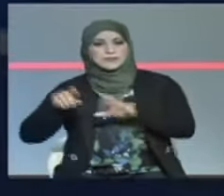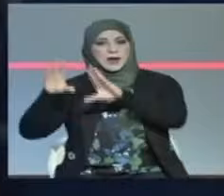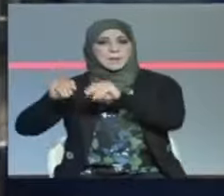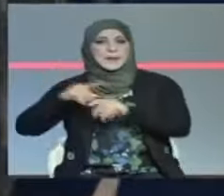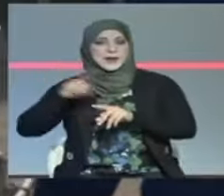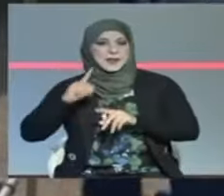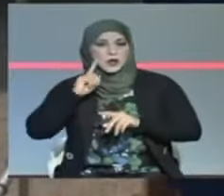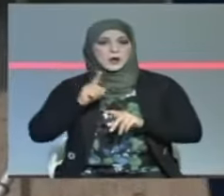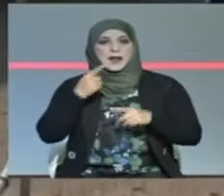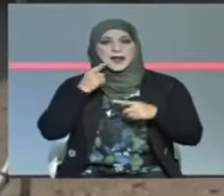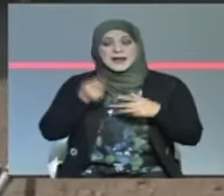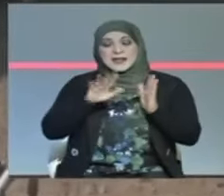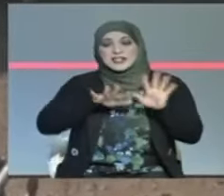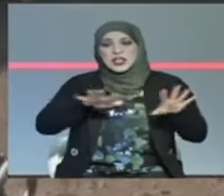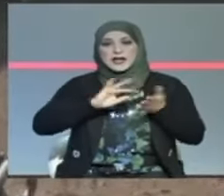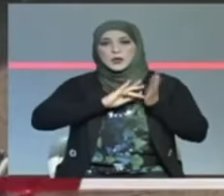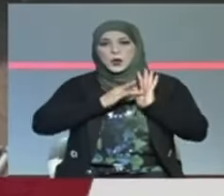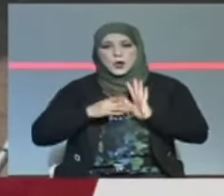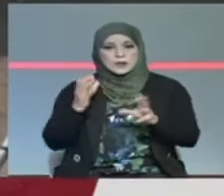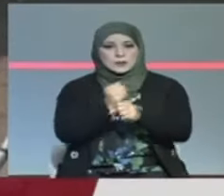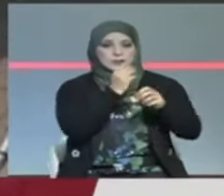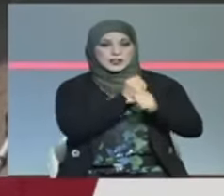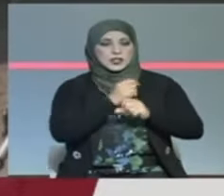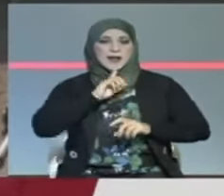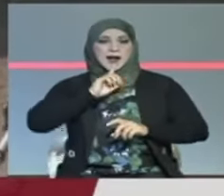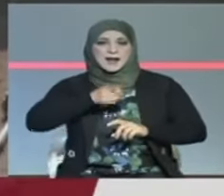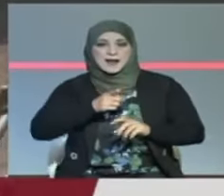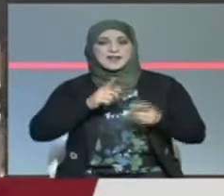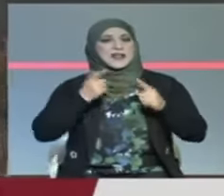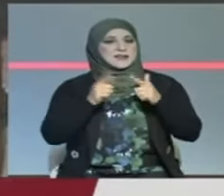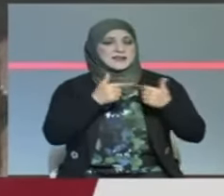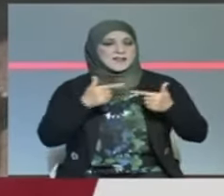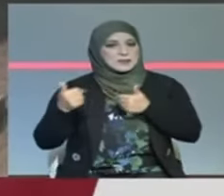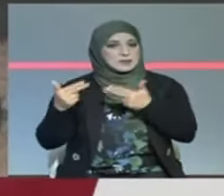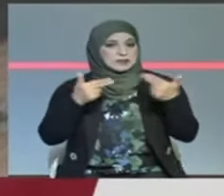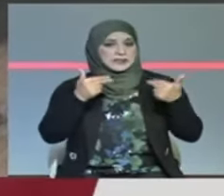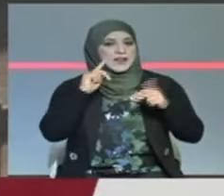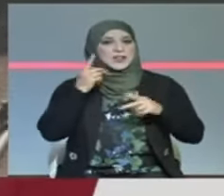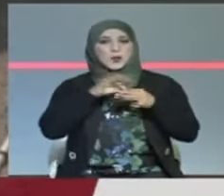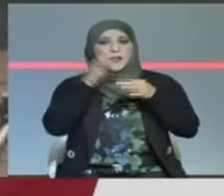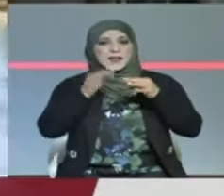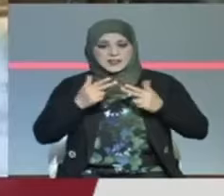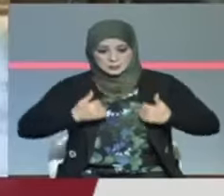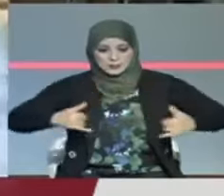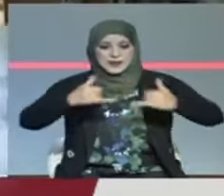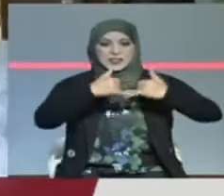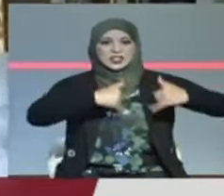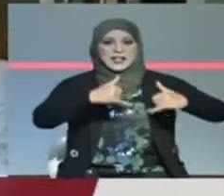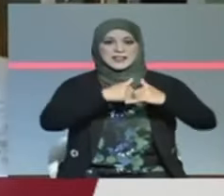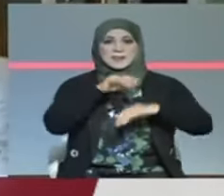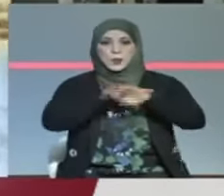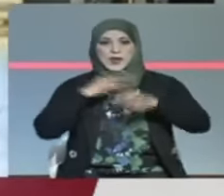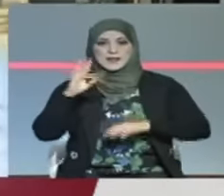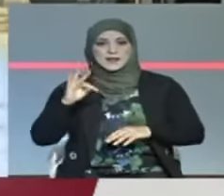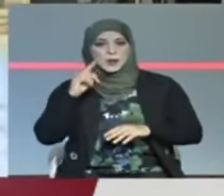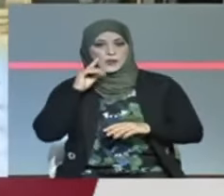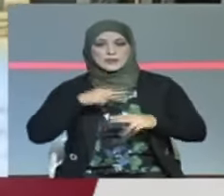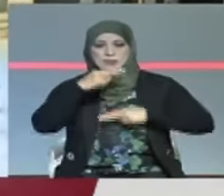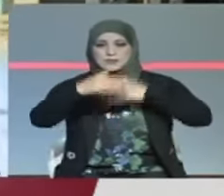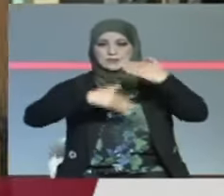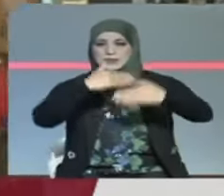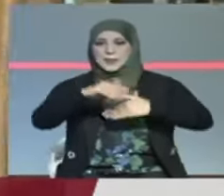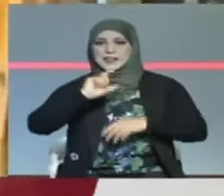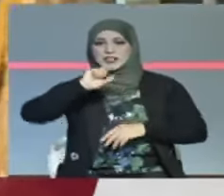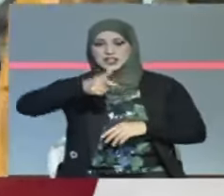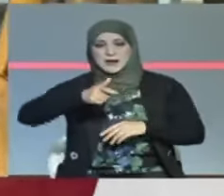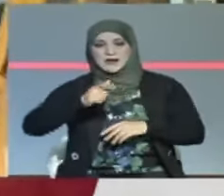التوصل الى هذه الاجراءات والقرارات ثمرة جلاسات حوارية بولاية تطوين استمرت نحو